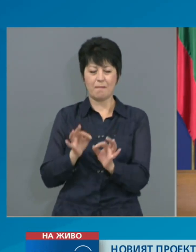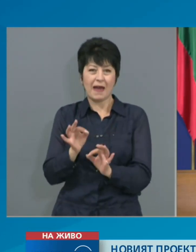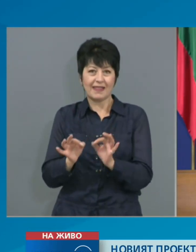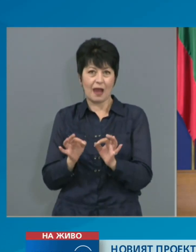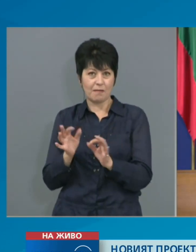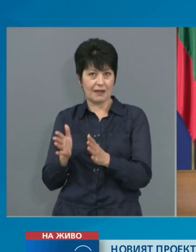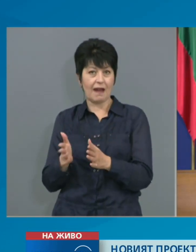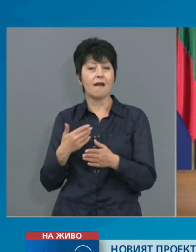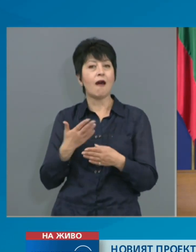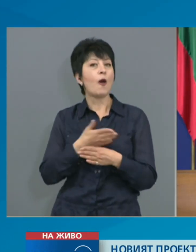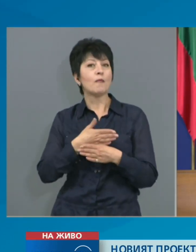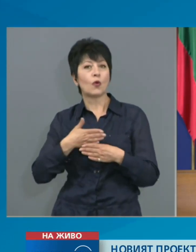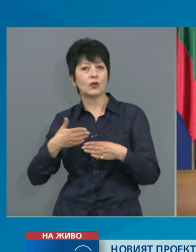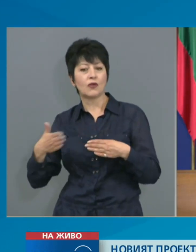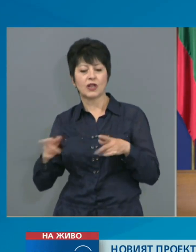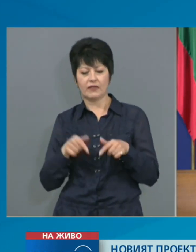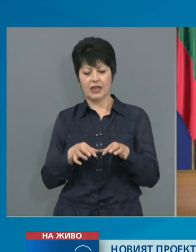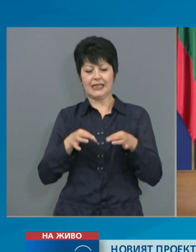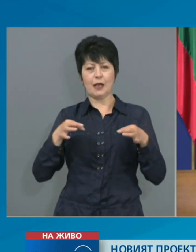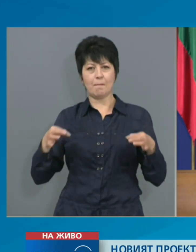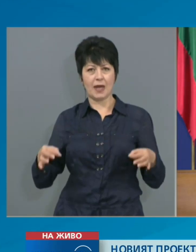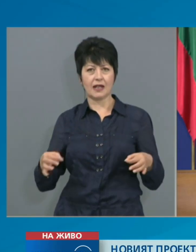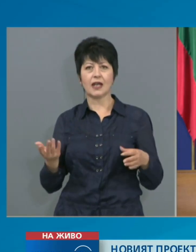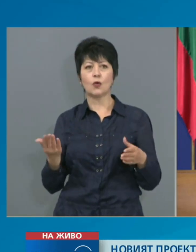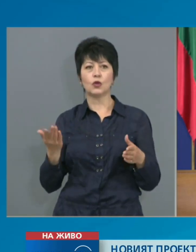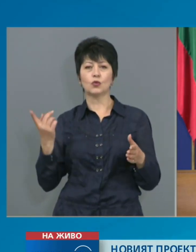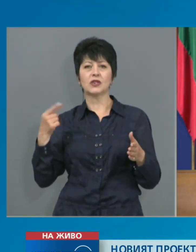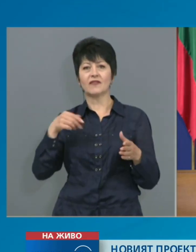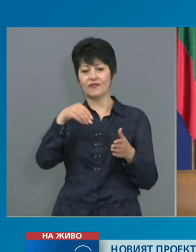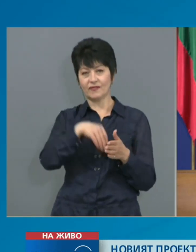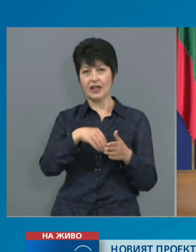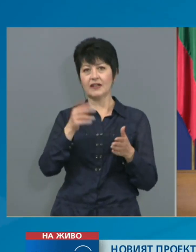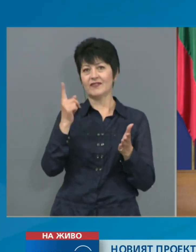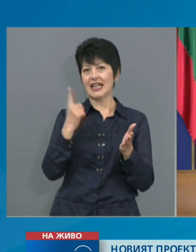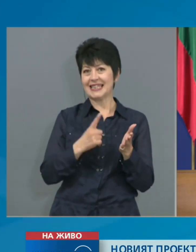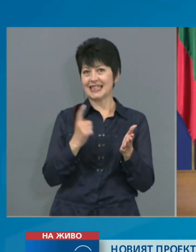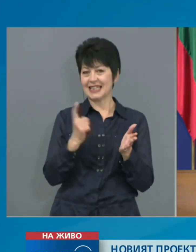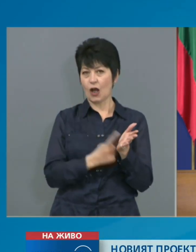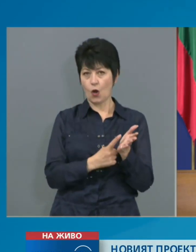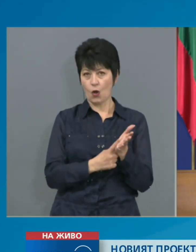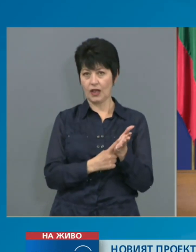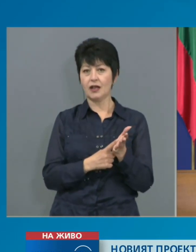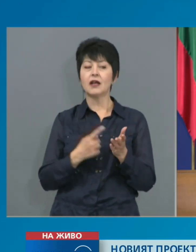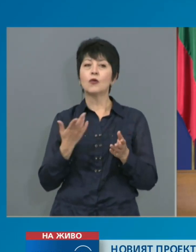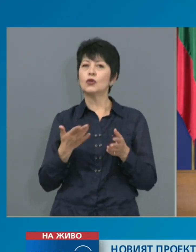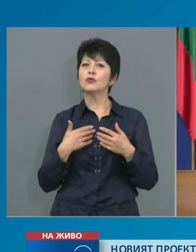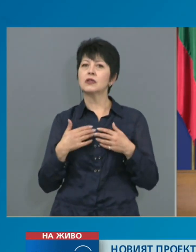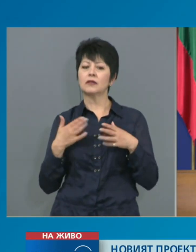продължават и тези мерки заложени в Закон за извареното положение, които в момента действа, които са насочени